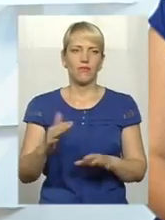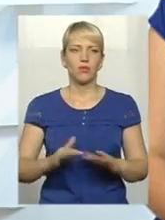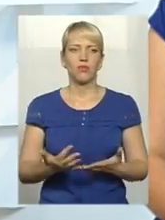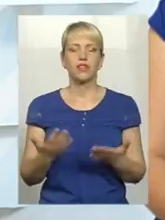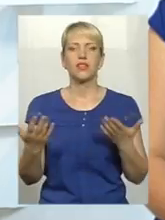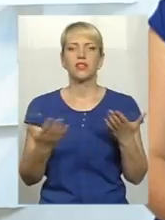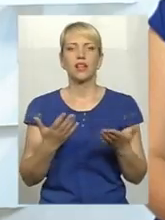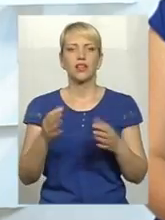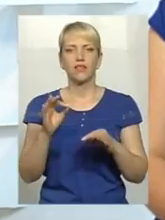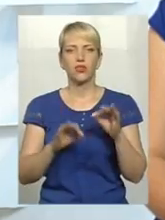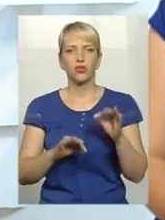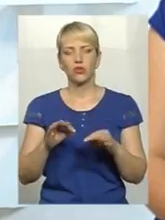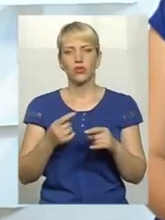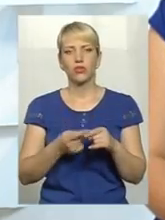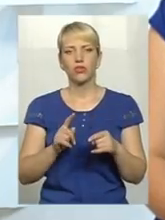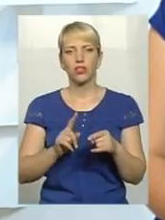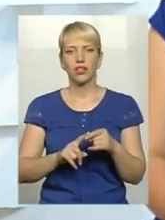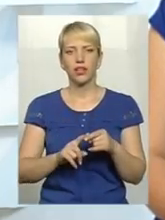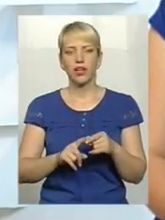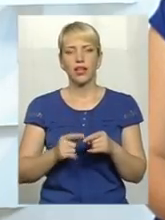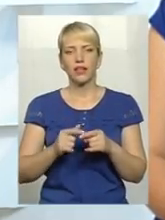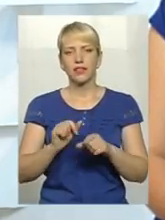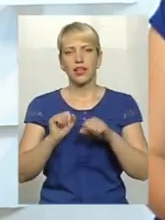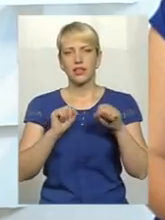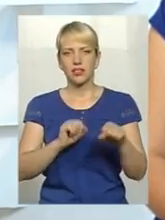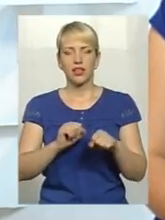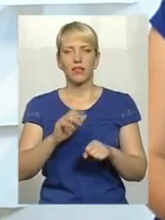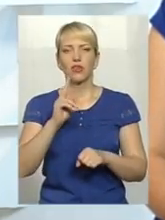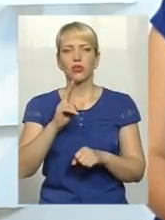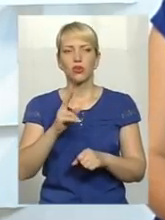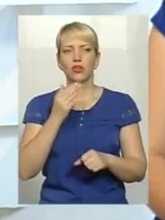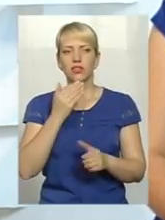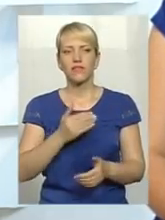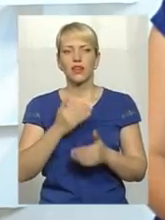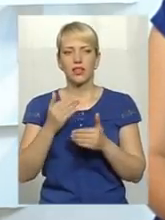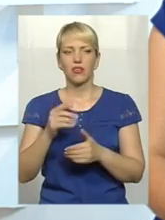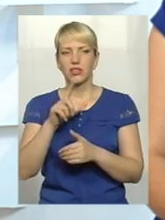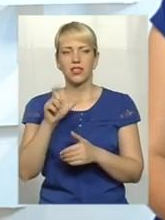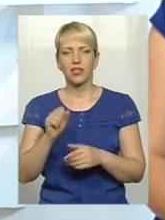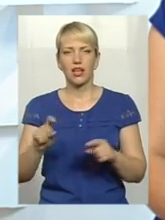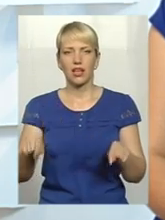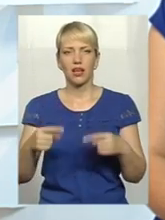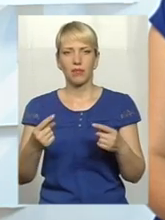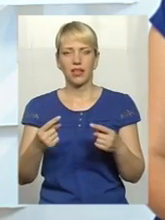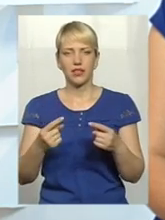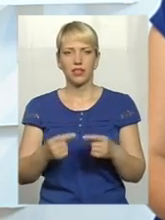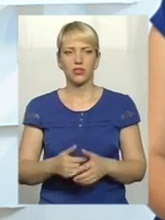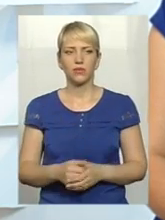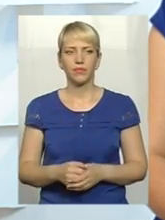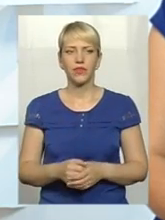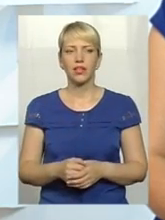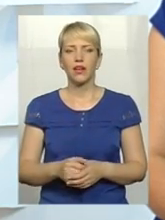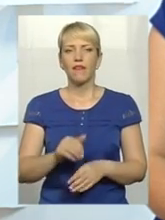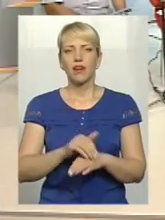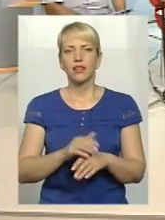відсоток тих захисників наших, які звертаються все ж таки за реабілітацію? Фактично це дуже